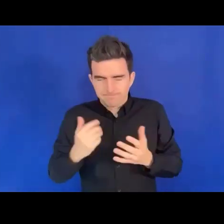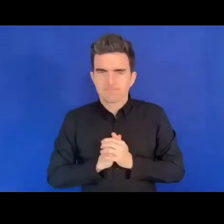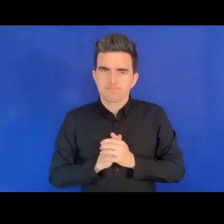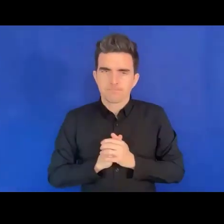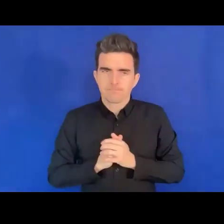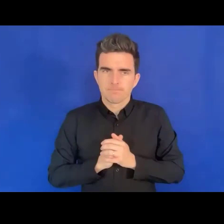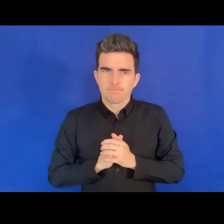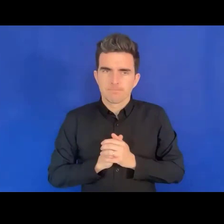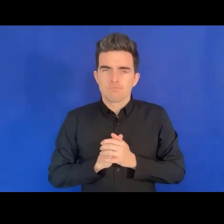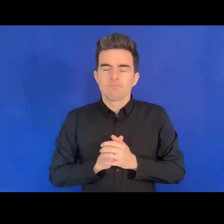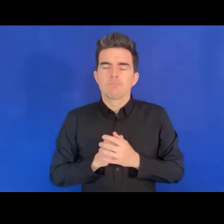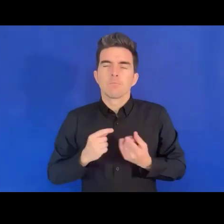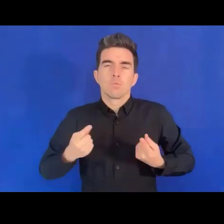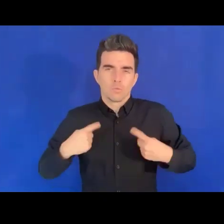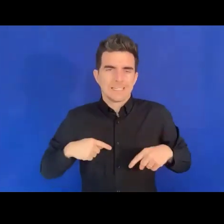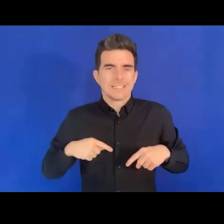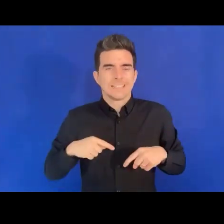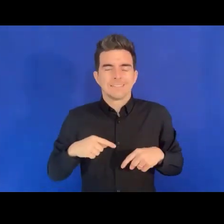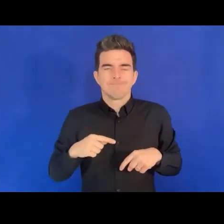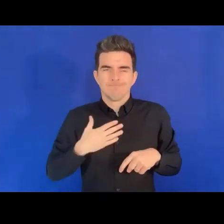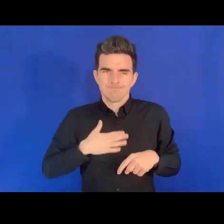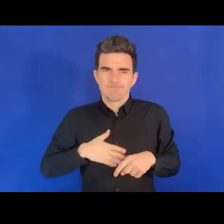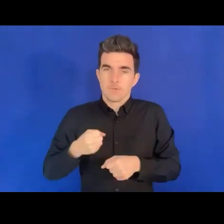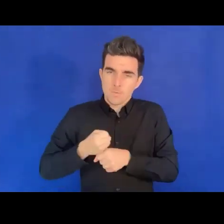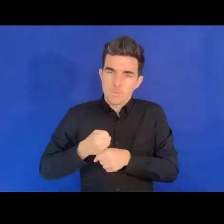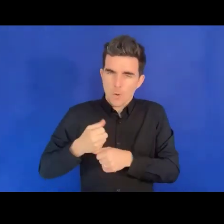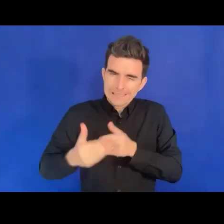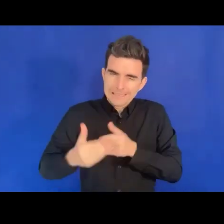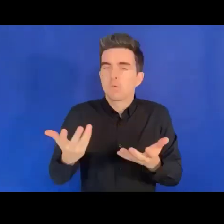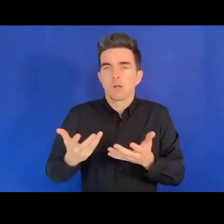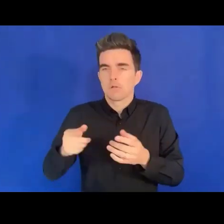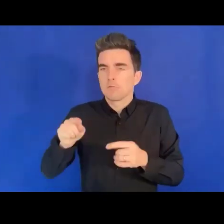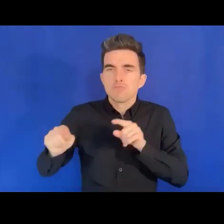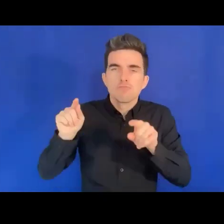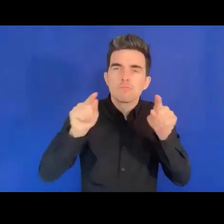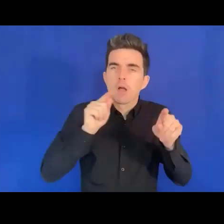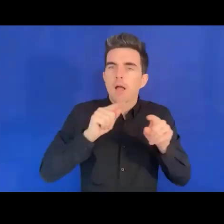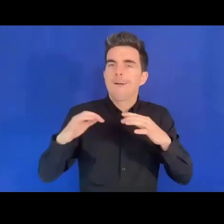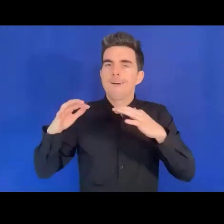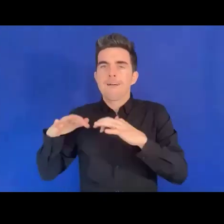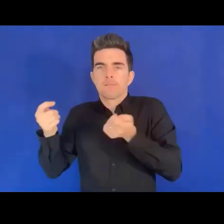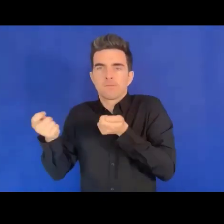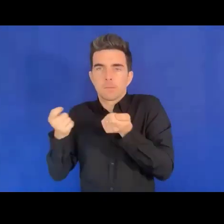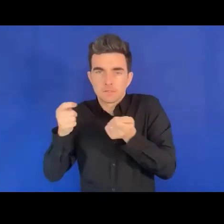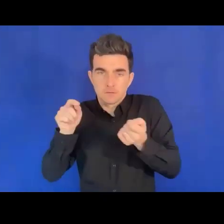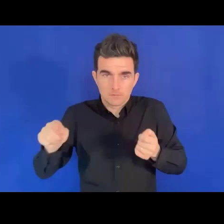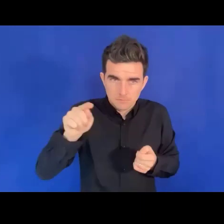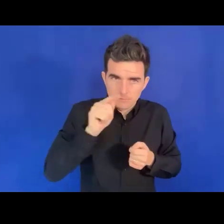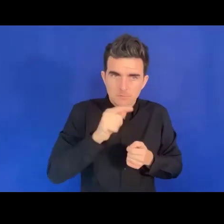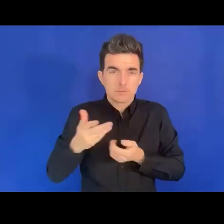gouvernements locaux, non pas seulement avec les gouvernements nationaux. C'est vrai, nous en avons besoin, mais